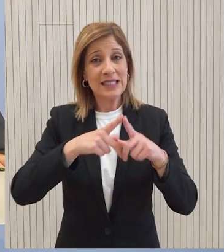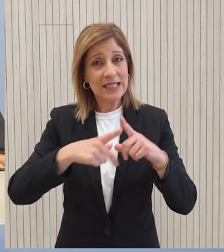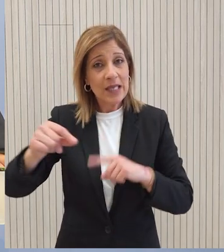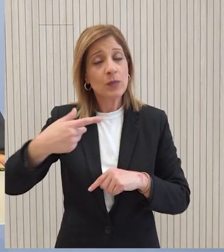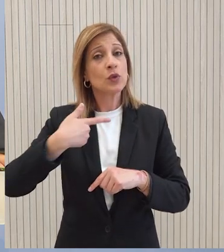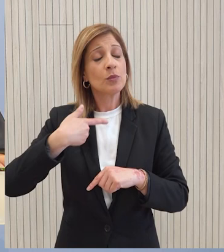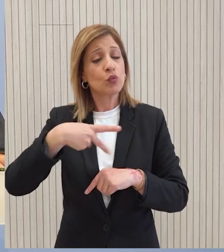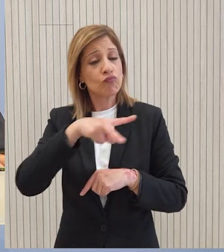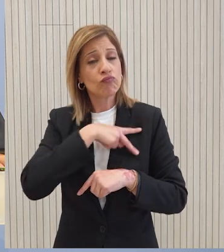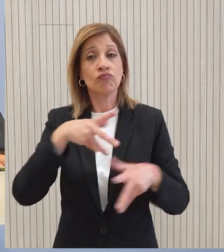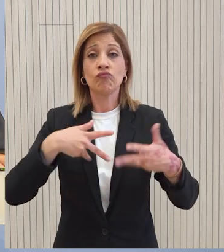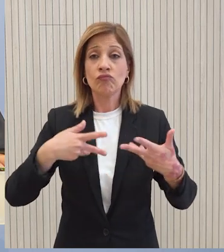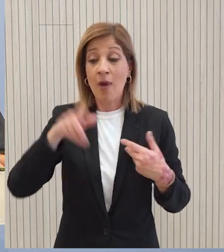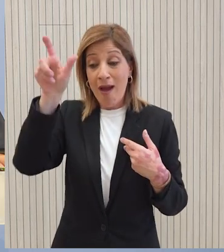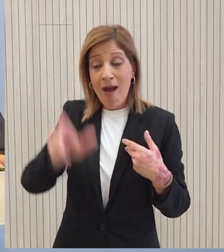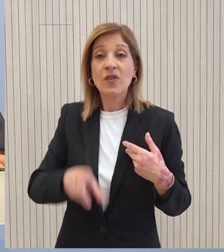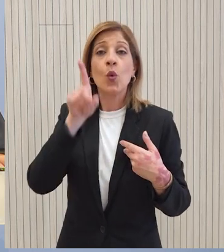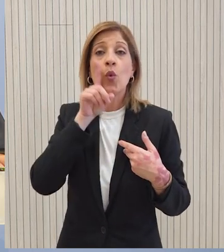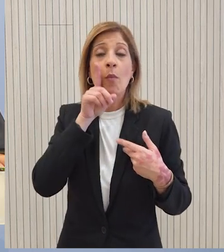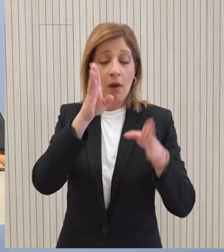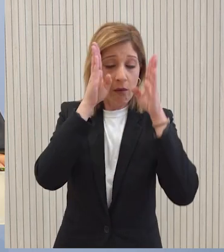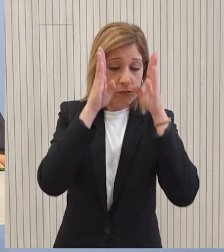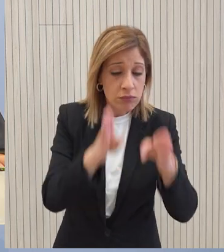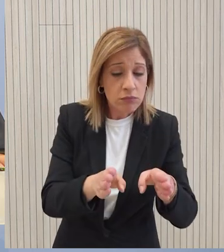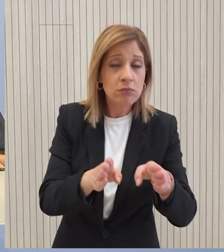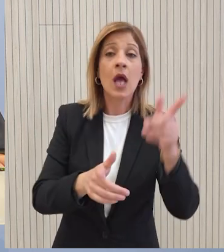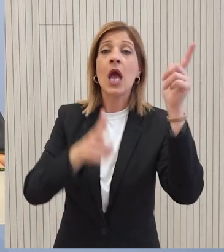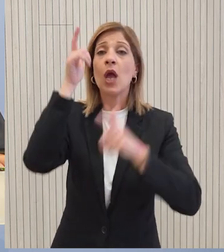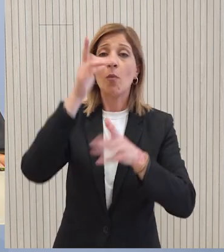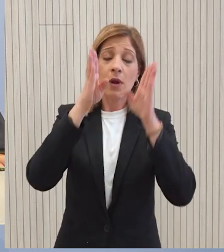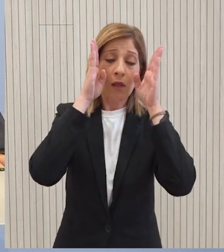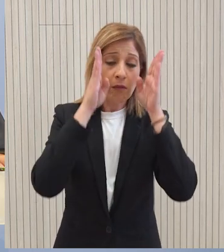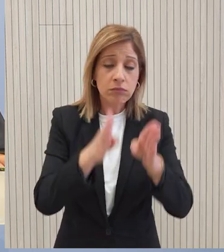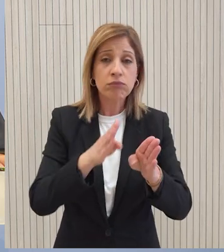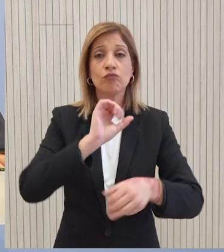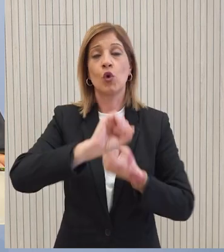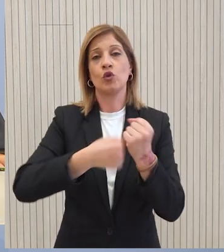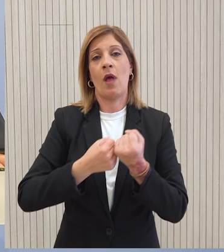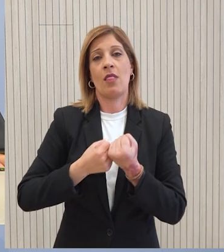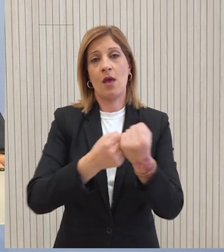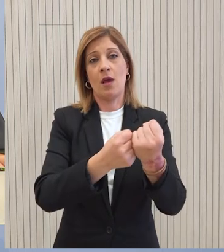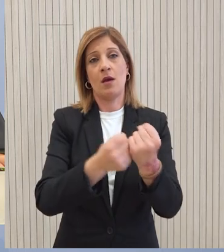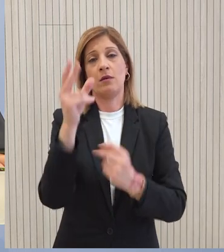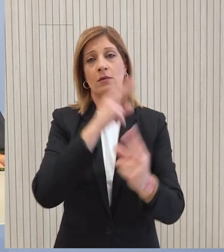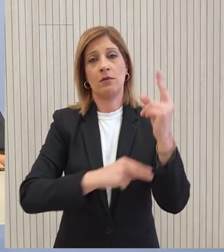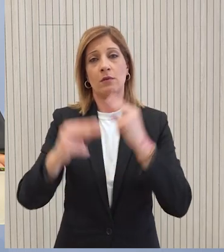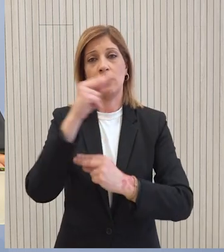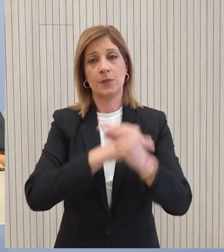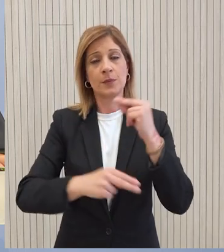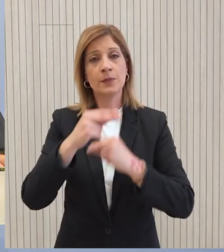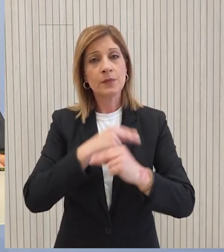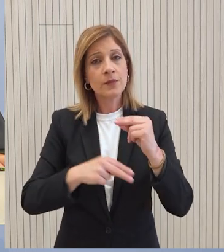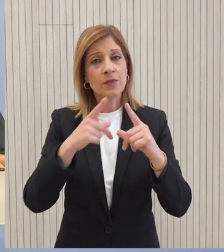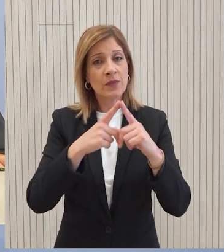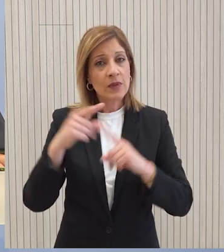την προσήλωση της ιδίας αλλά και του Γενικού Γραμματέα των Ηνωμένων Εθνών στις προσπάθειες για πανέναξη των διαπραγματεύσεων την